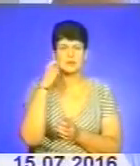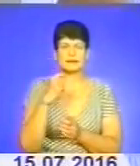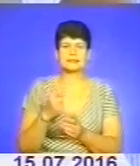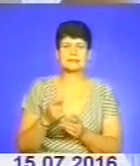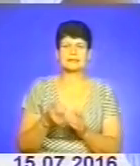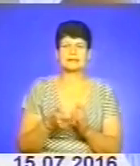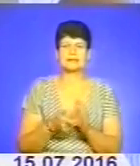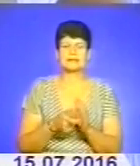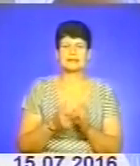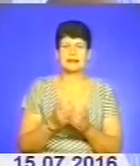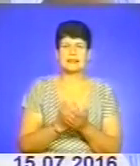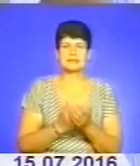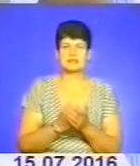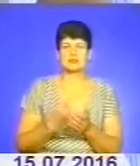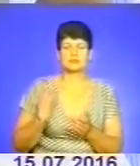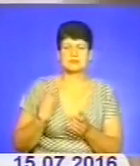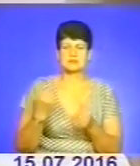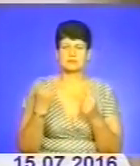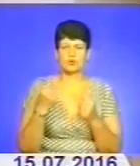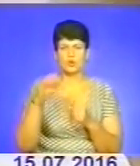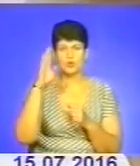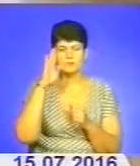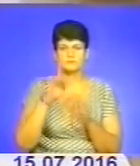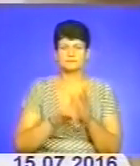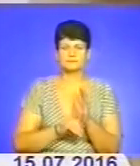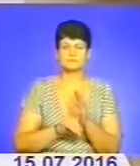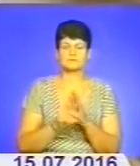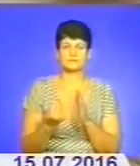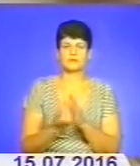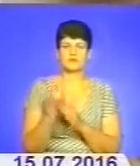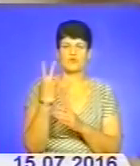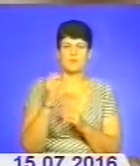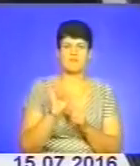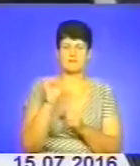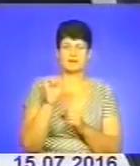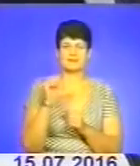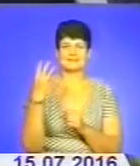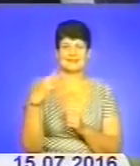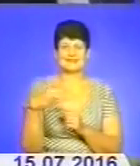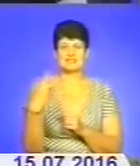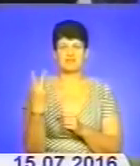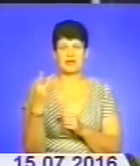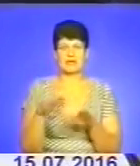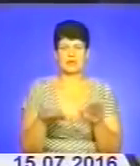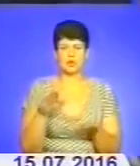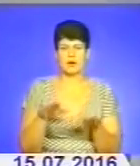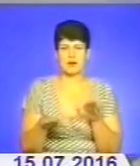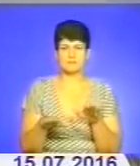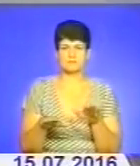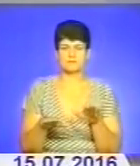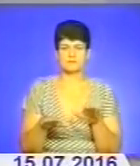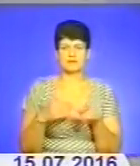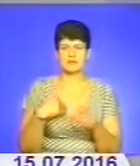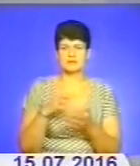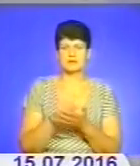майстри спорту Богдан Тульпа. Хлопець дебютував у виступах з двома гирями, вагою по 32 кілограми. Я вже